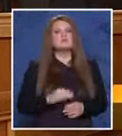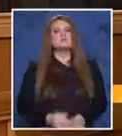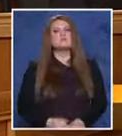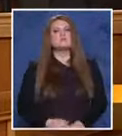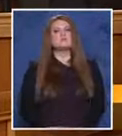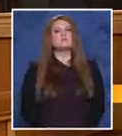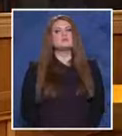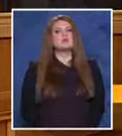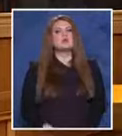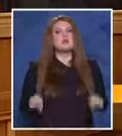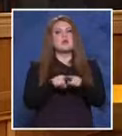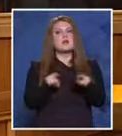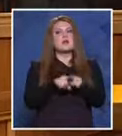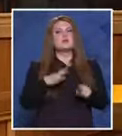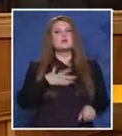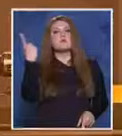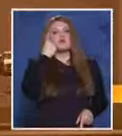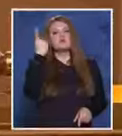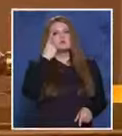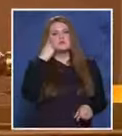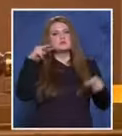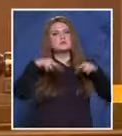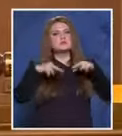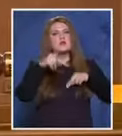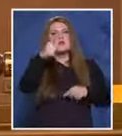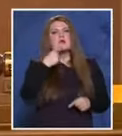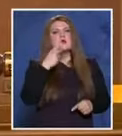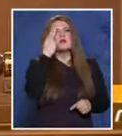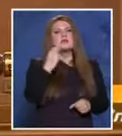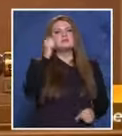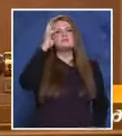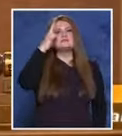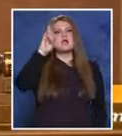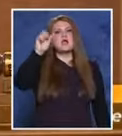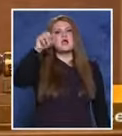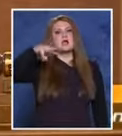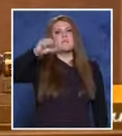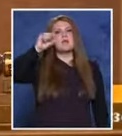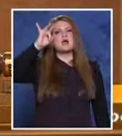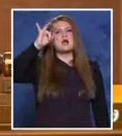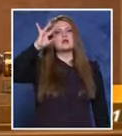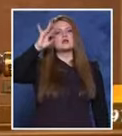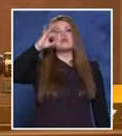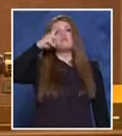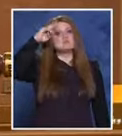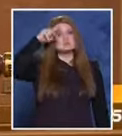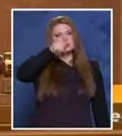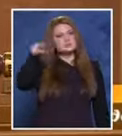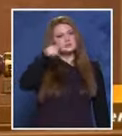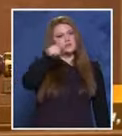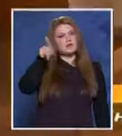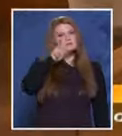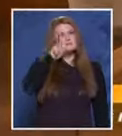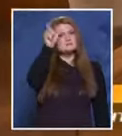Йордан Йорданов. Както имаме още един свидетел. Как се казвате вие? Цанка Маринова. Цанка Маринова. Вие сте сестра на Йордан